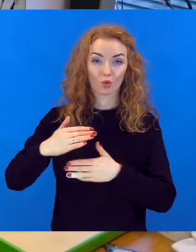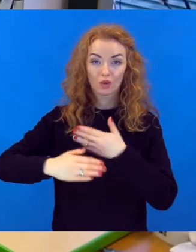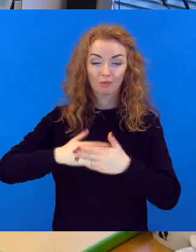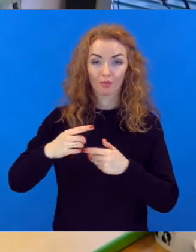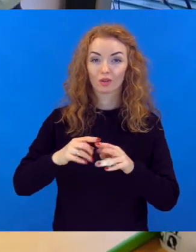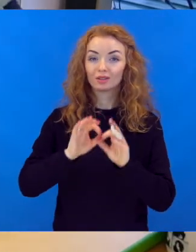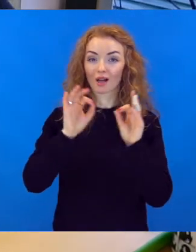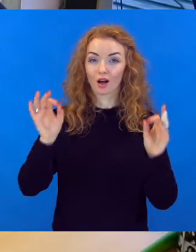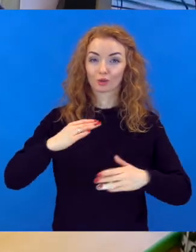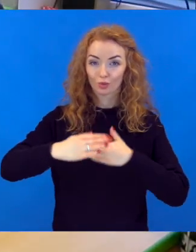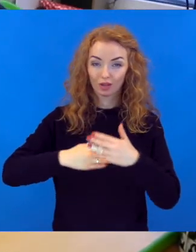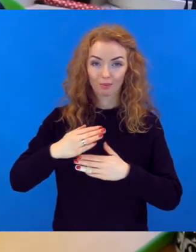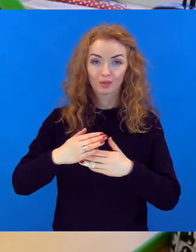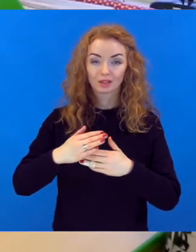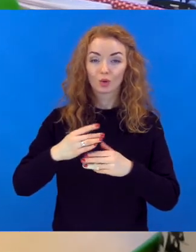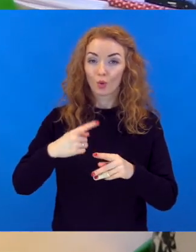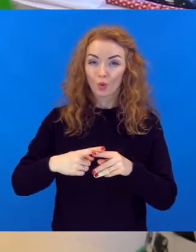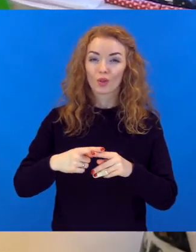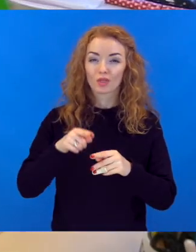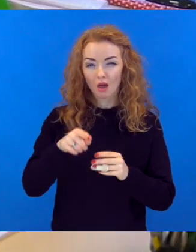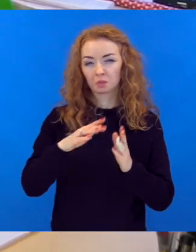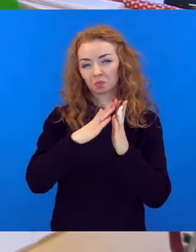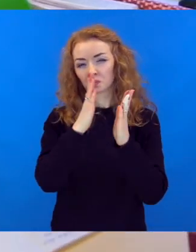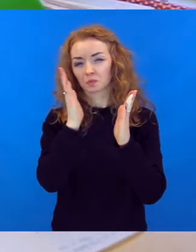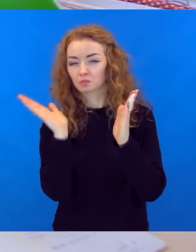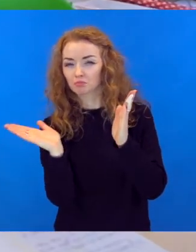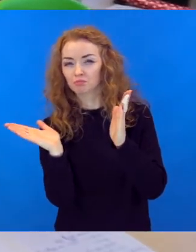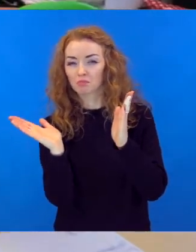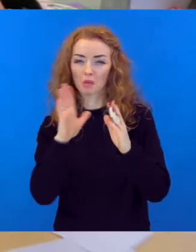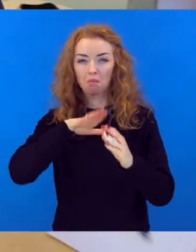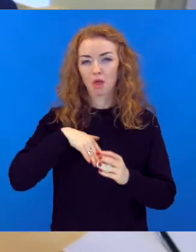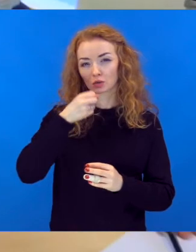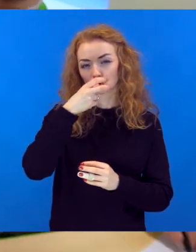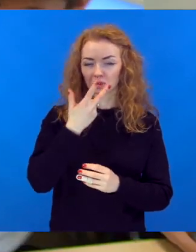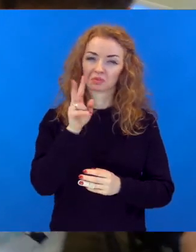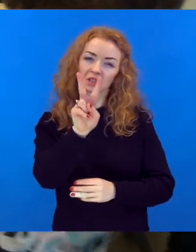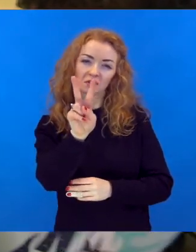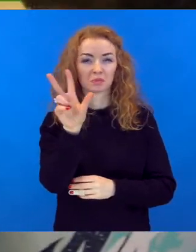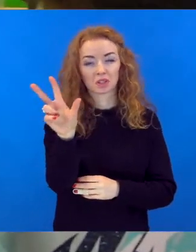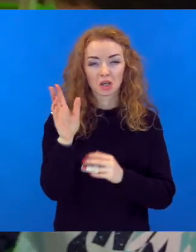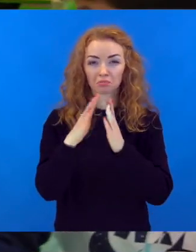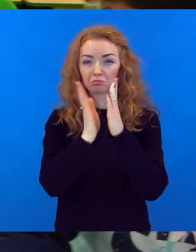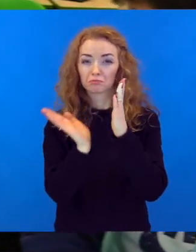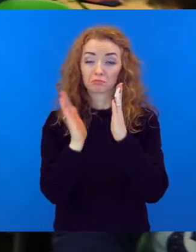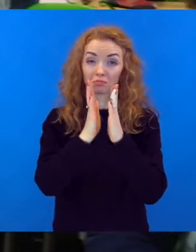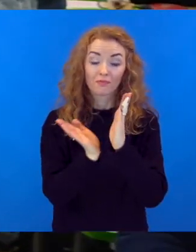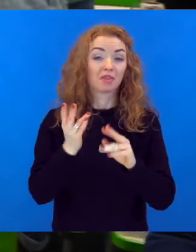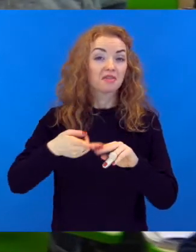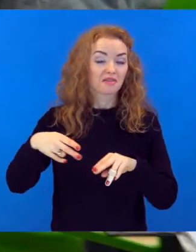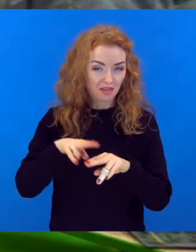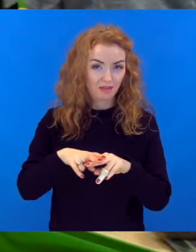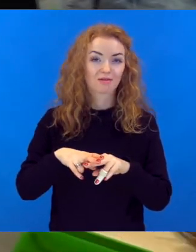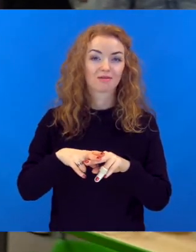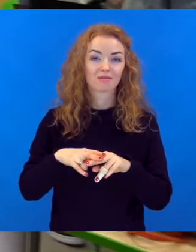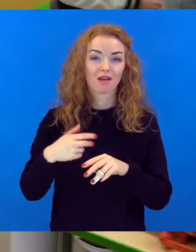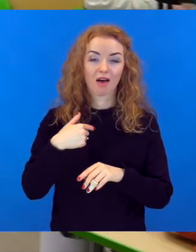sagatavojos nodarbībā, man sākās nodarbības. Visticamāk viņas iet līdz kaut kādai pēcpusdienai diviem, varbūt triņiem.